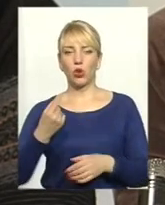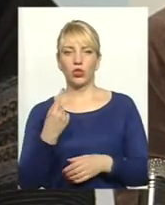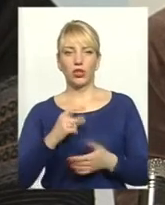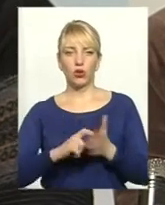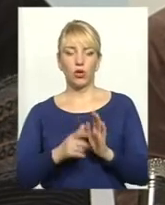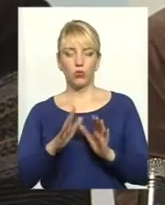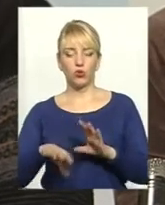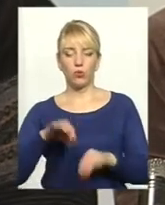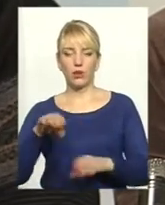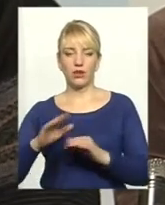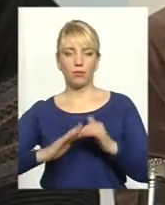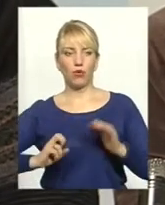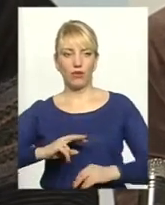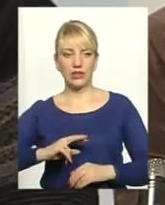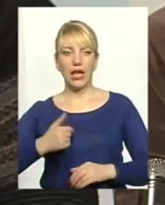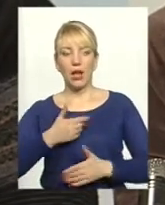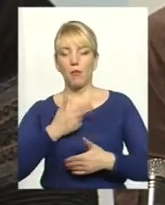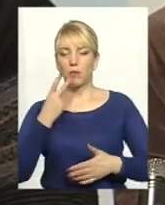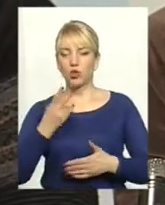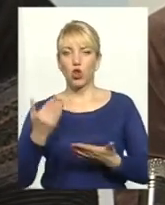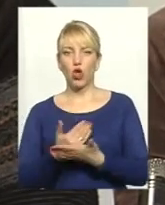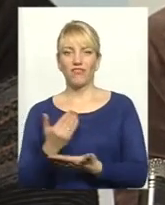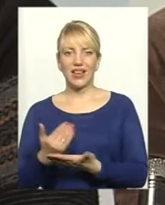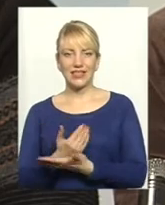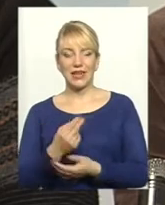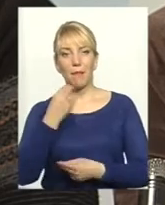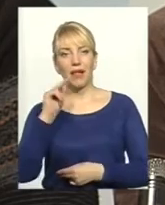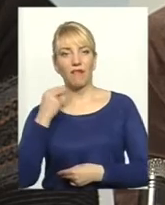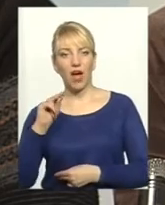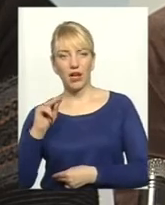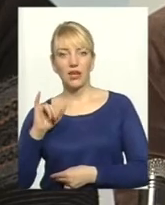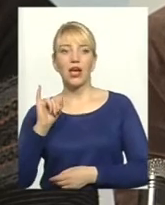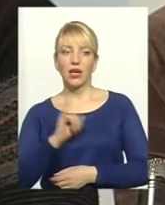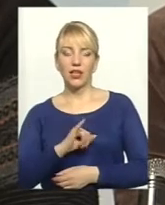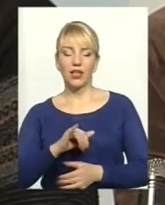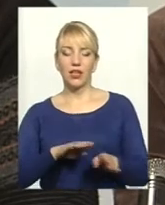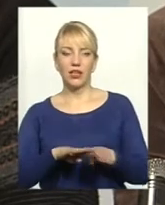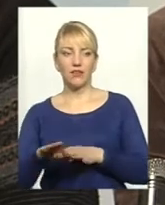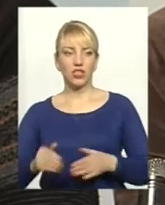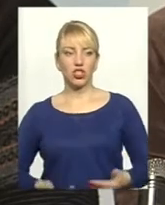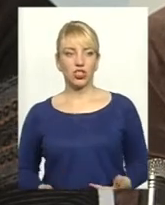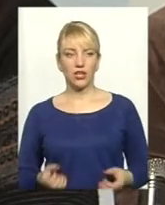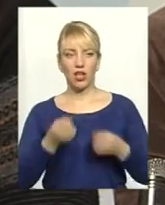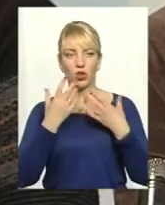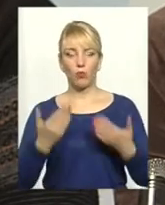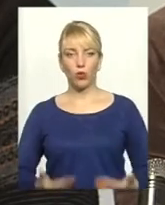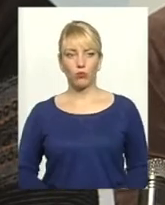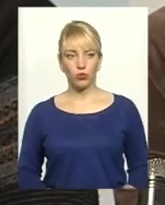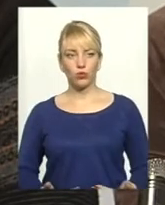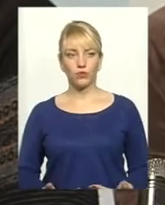обирати професію. Ми показали їм наші інновації, переваги і рівень життя і добробуту